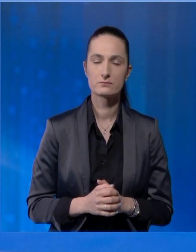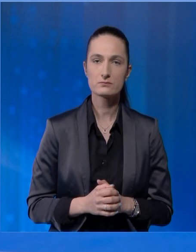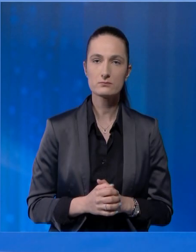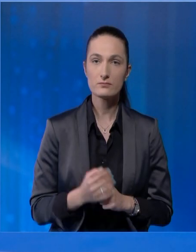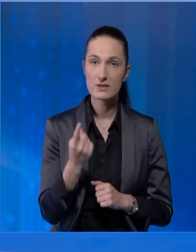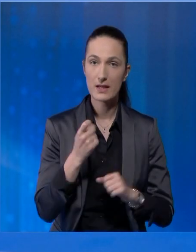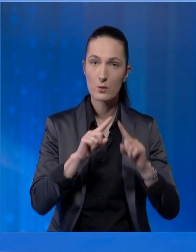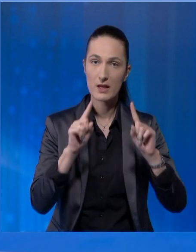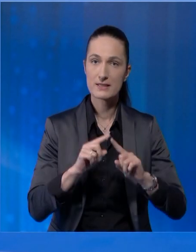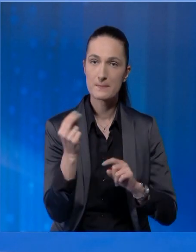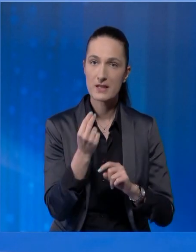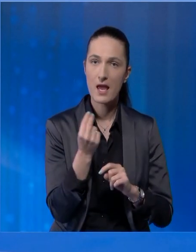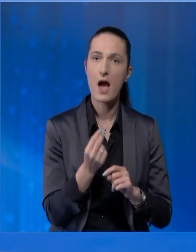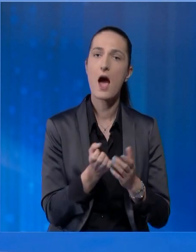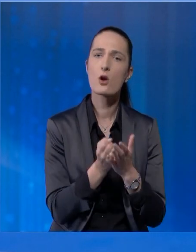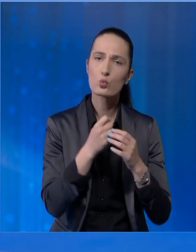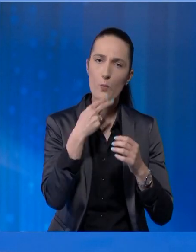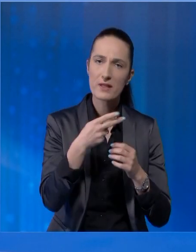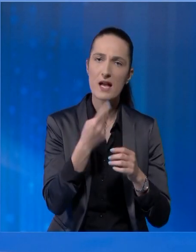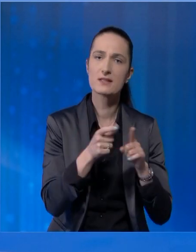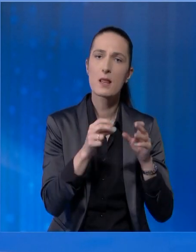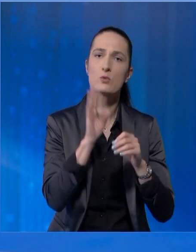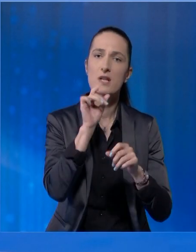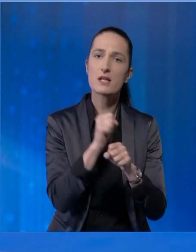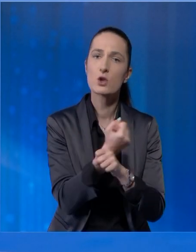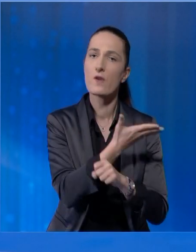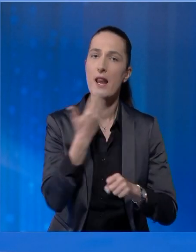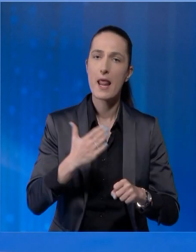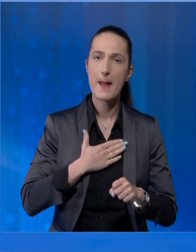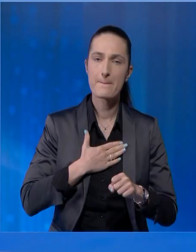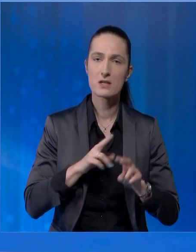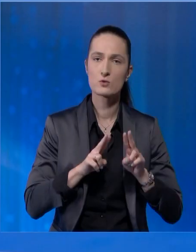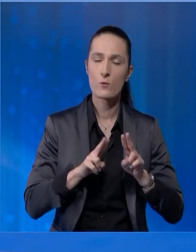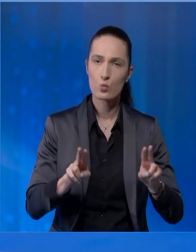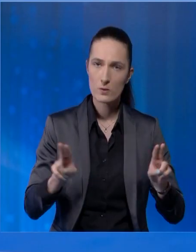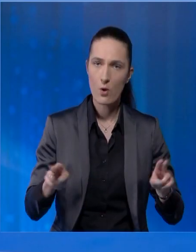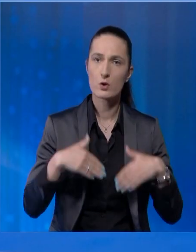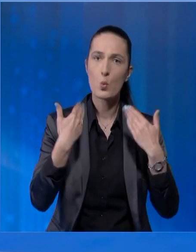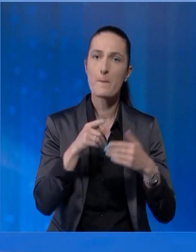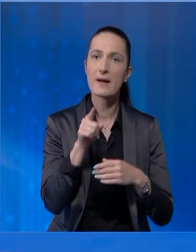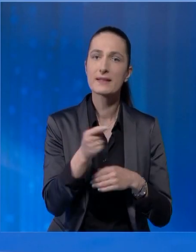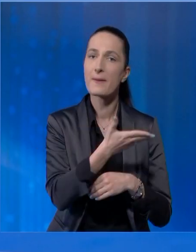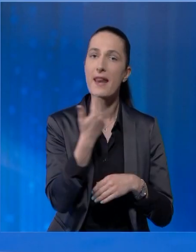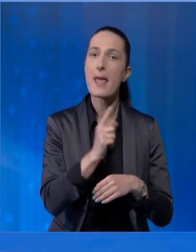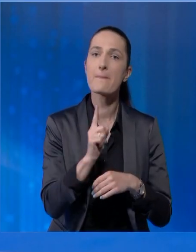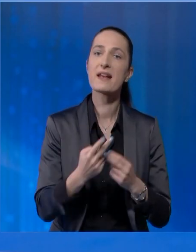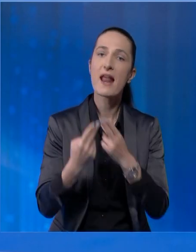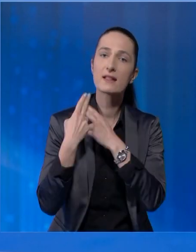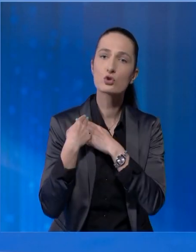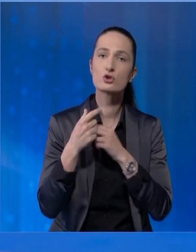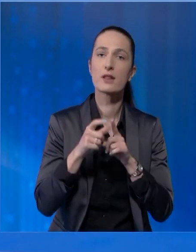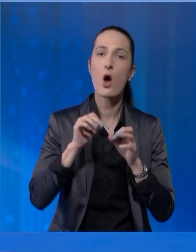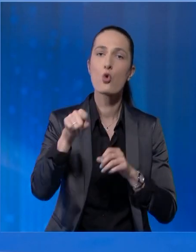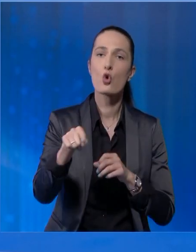Iz Republike Srpske argumentacija da Bosna i Hercegovina nema svoju imovinu, pa time nema ni